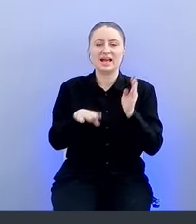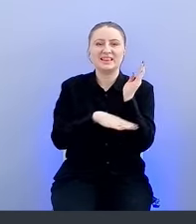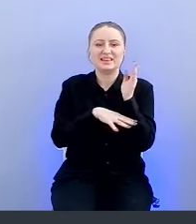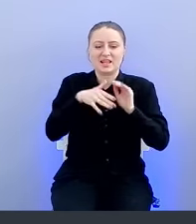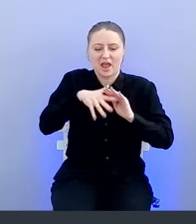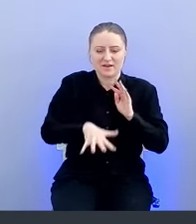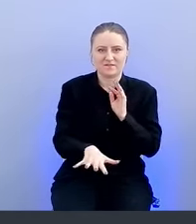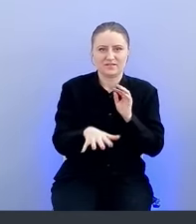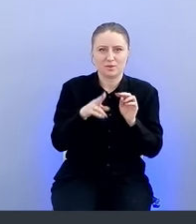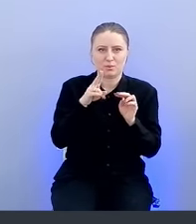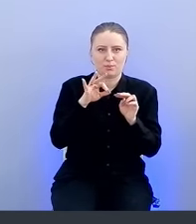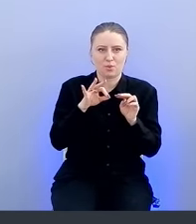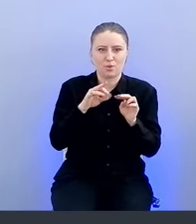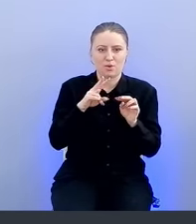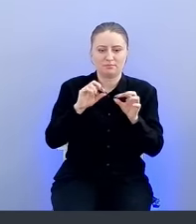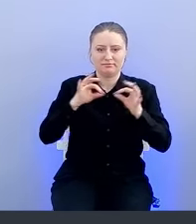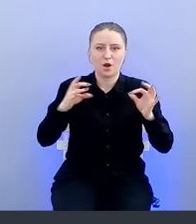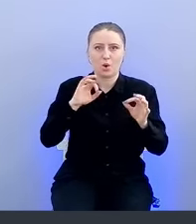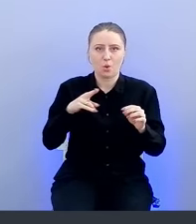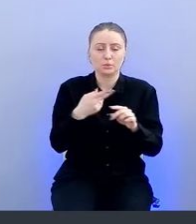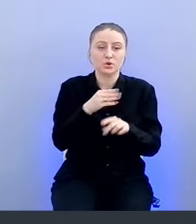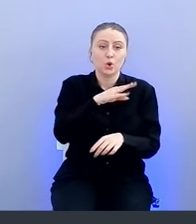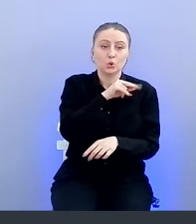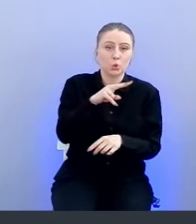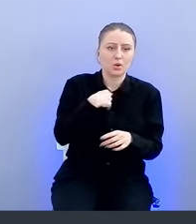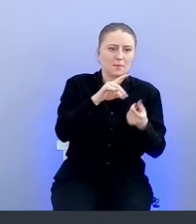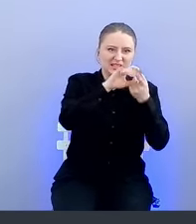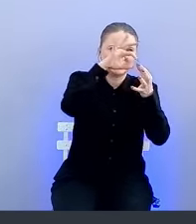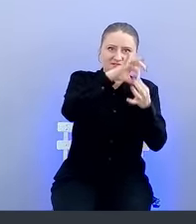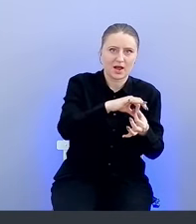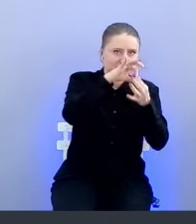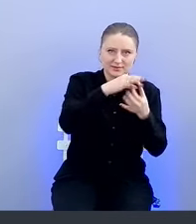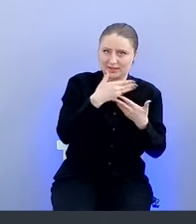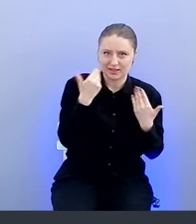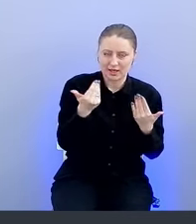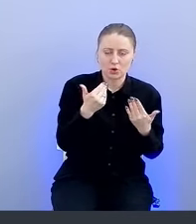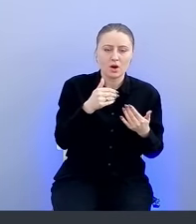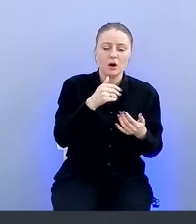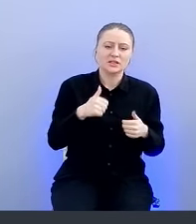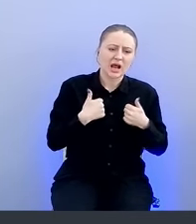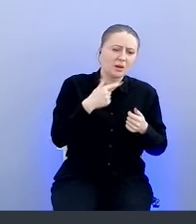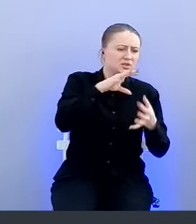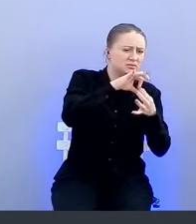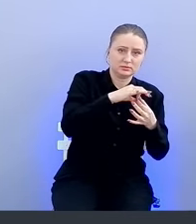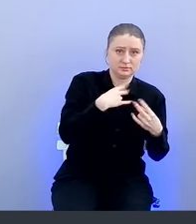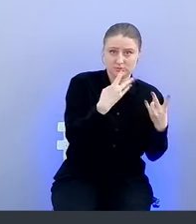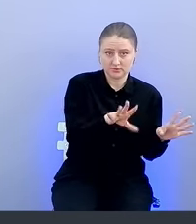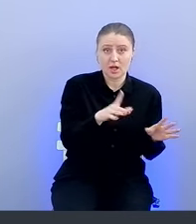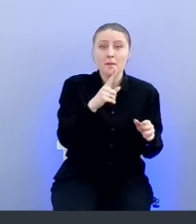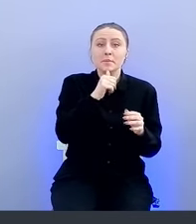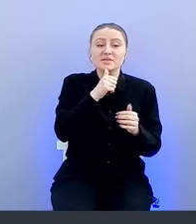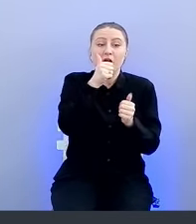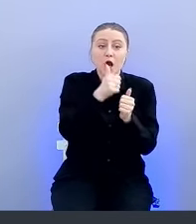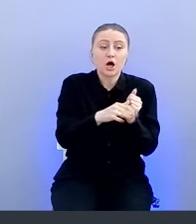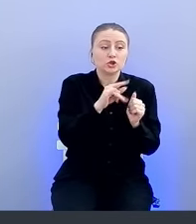То есть мы не связываем тулы друг с другом, не пытаемся скоррелировать данные между ними, а пытаемся каждый из